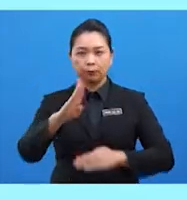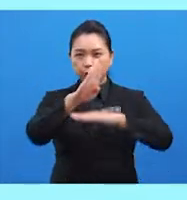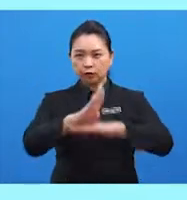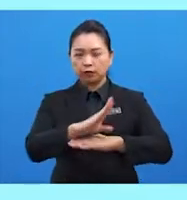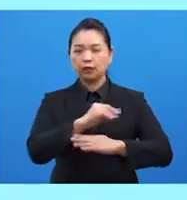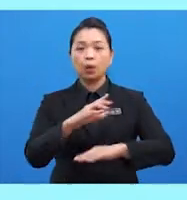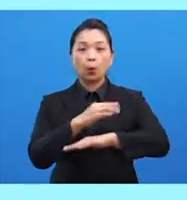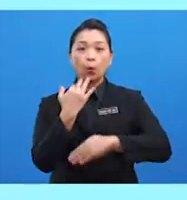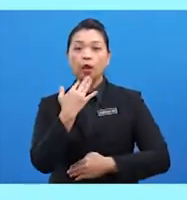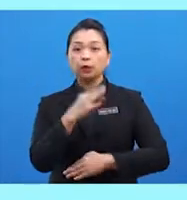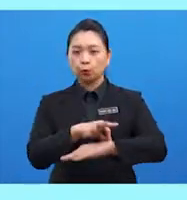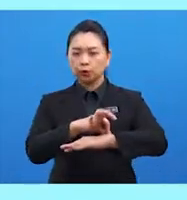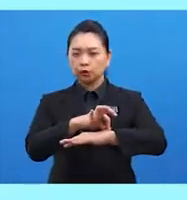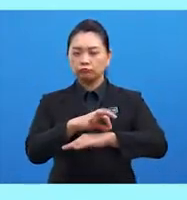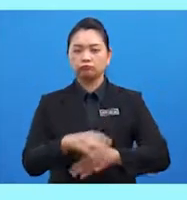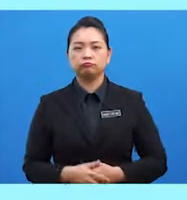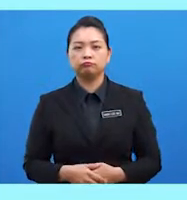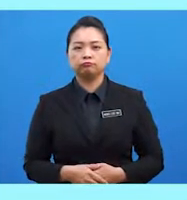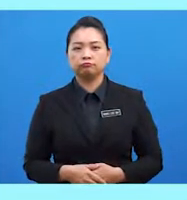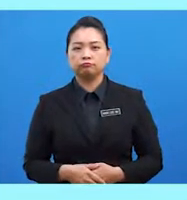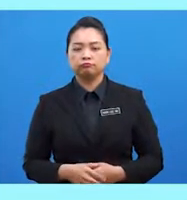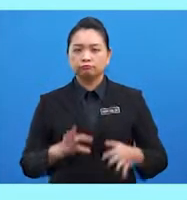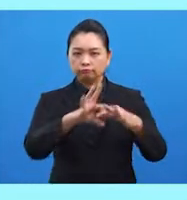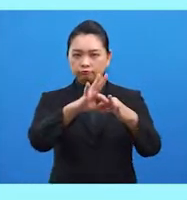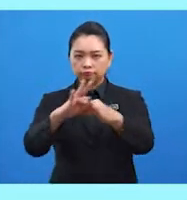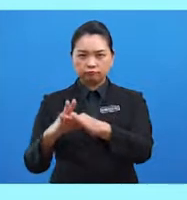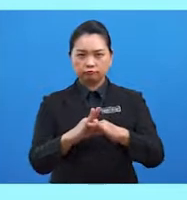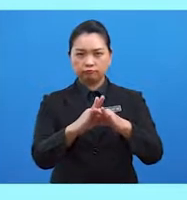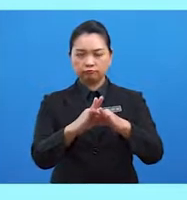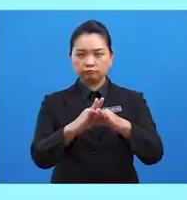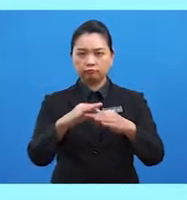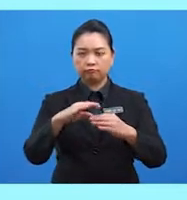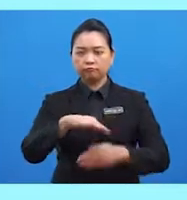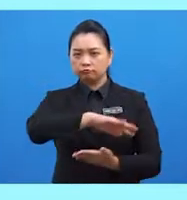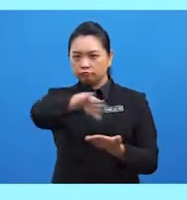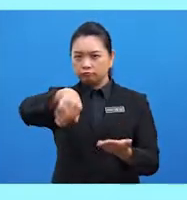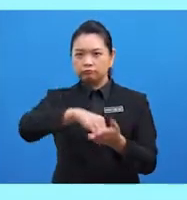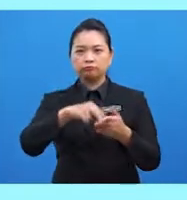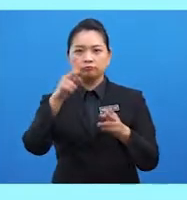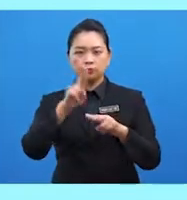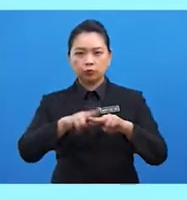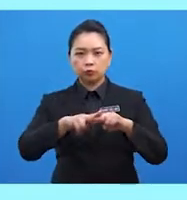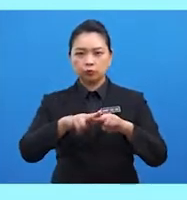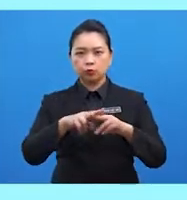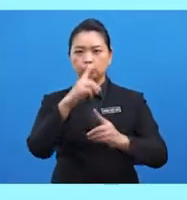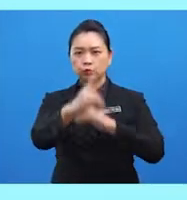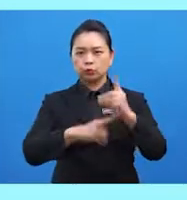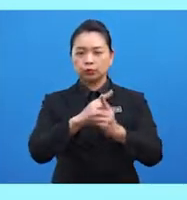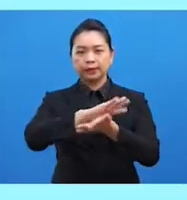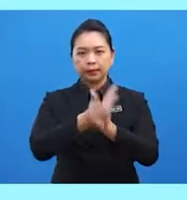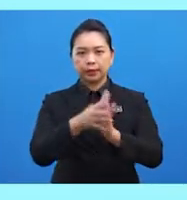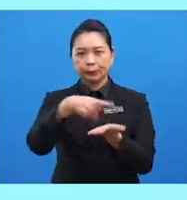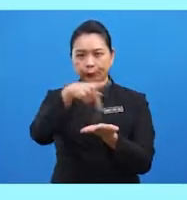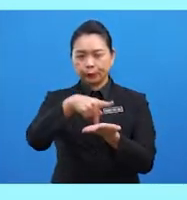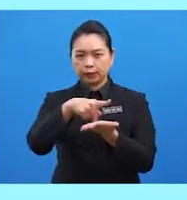dan warna kulit. Menyatu padukan seluruh penduduk dunia. Dan menjadi pusat